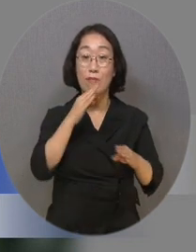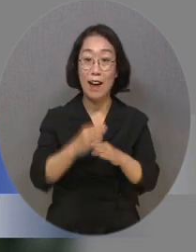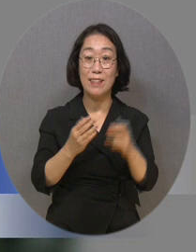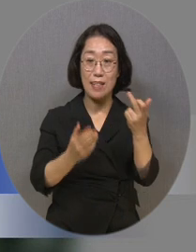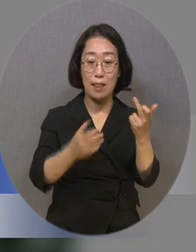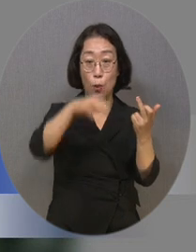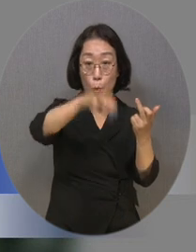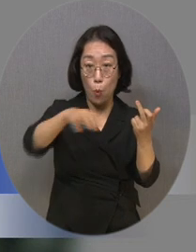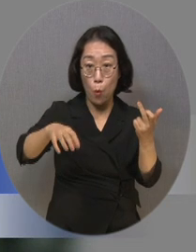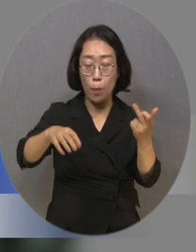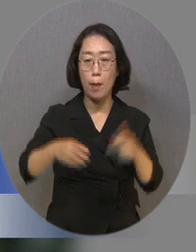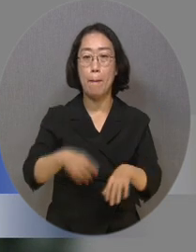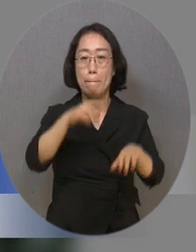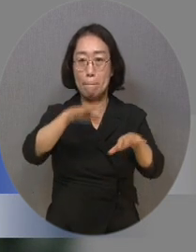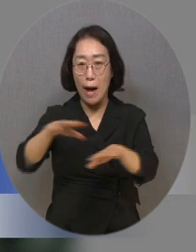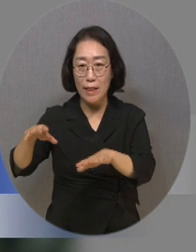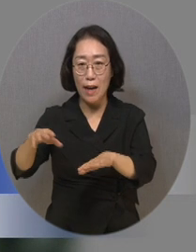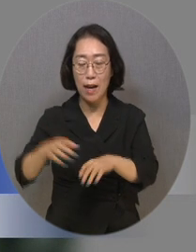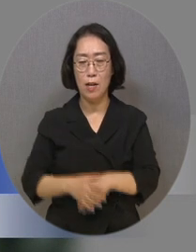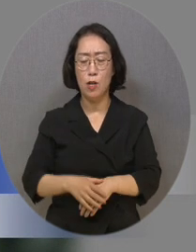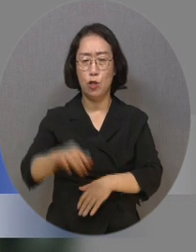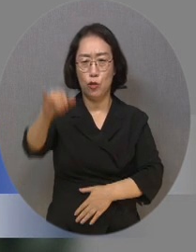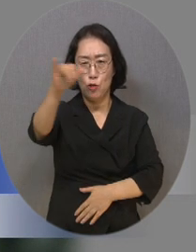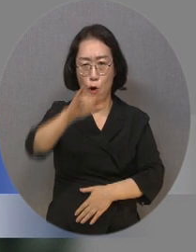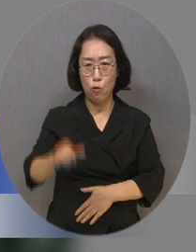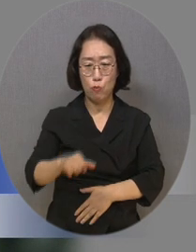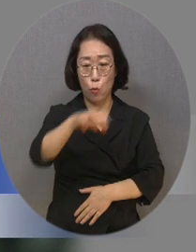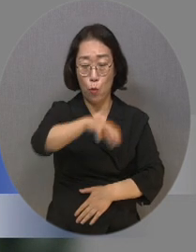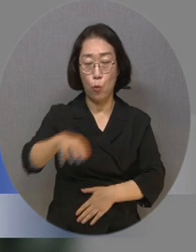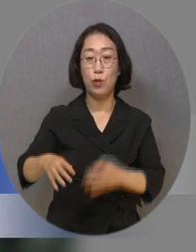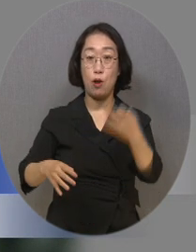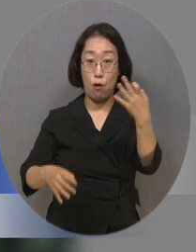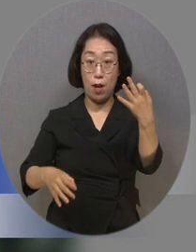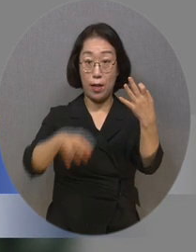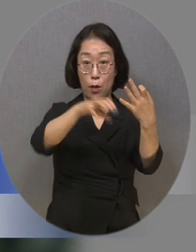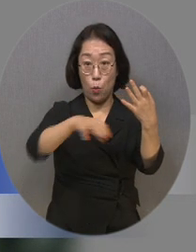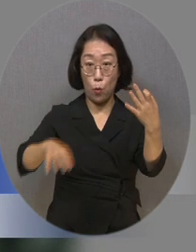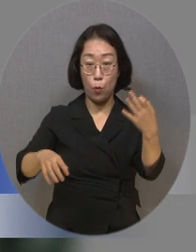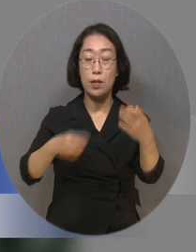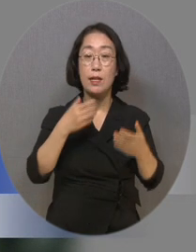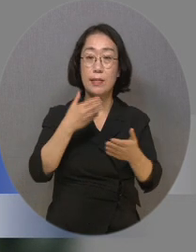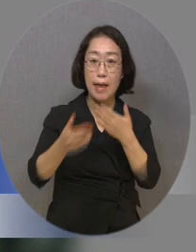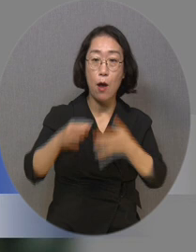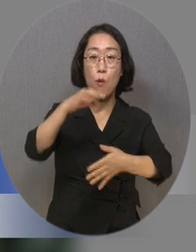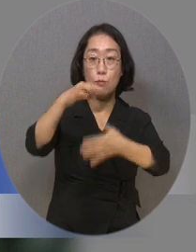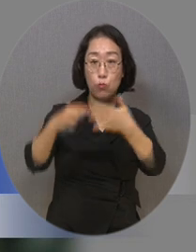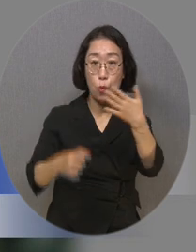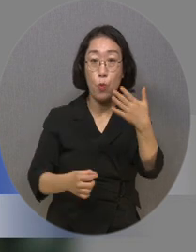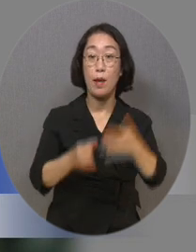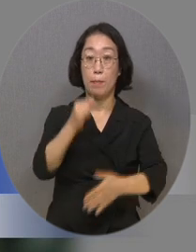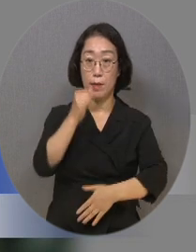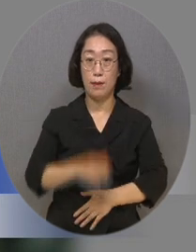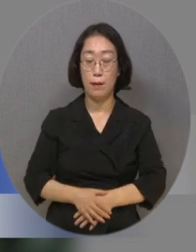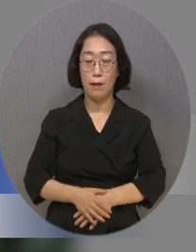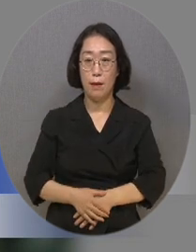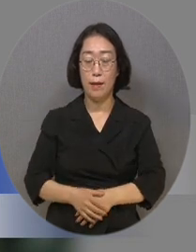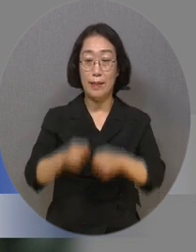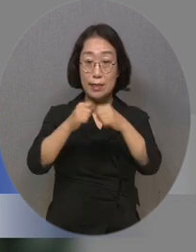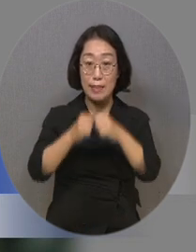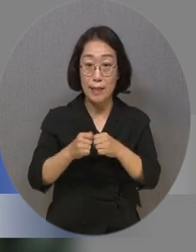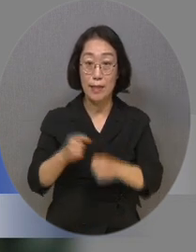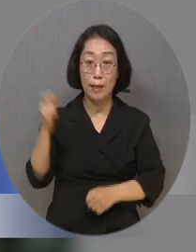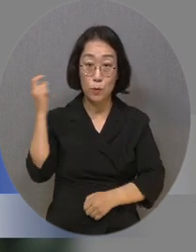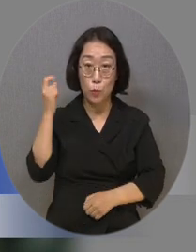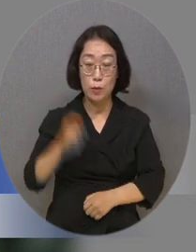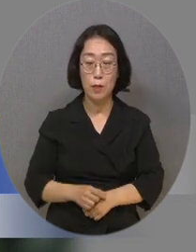내장산, 태안해안 등 전국 14개 국립공원에서 체험 프로그램이 운영되는 가운데 자세한 안내는